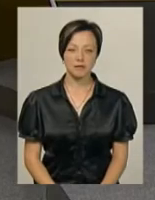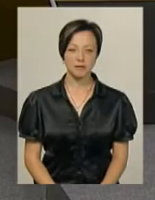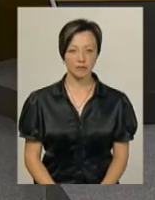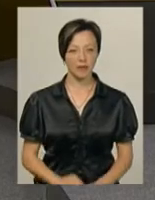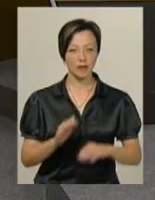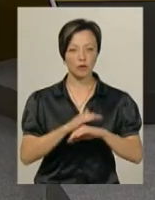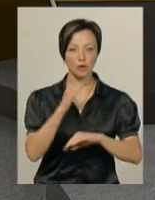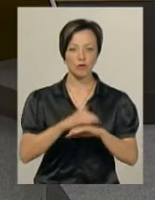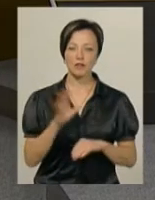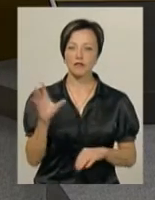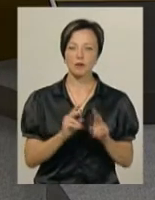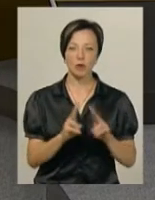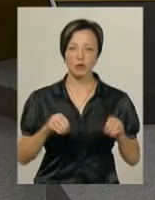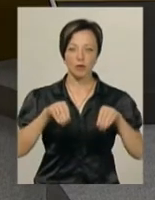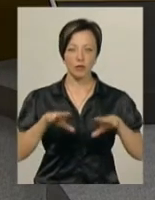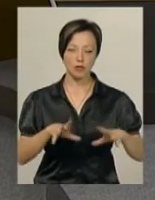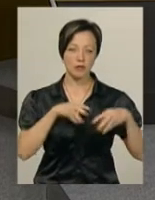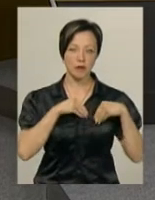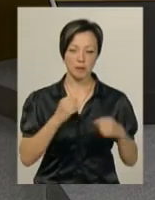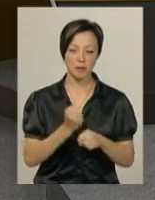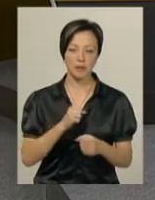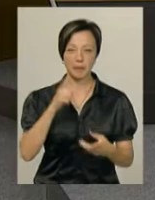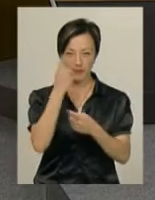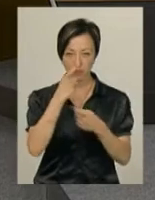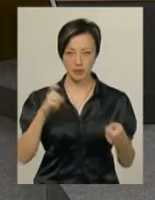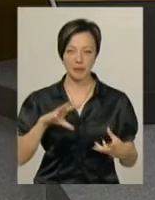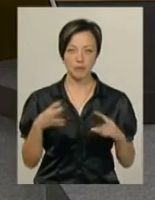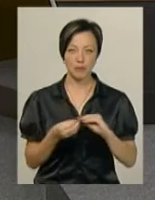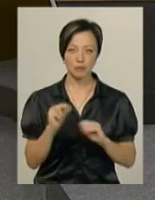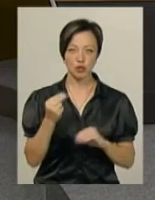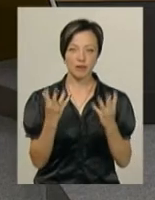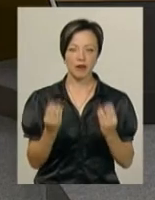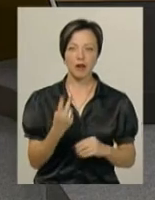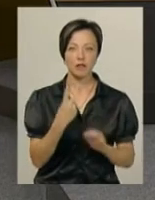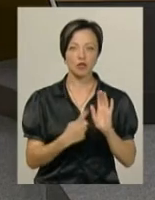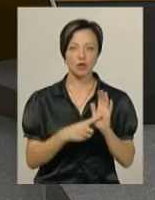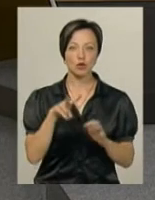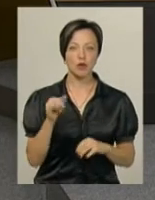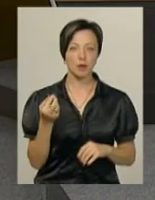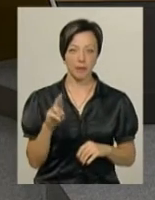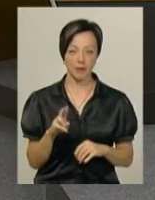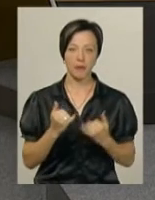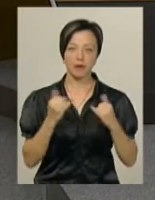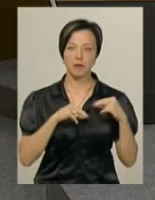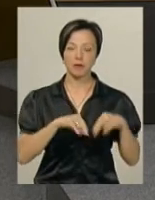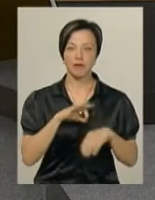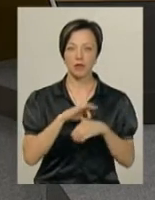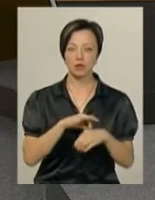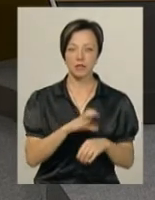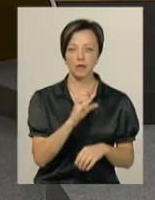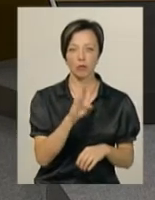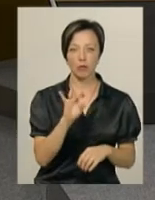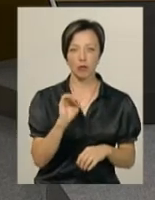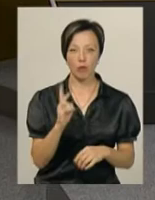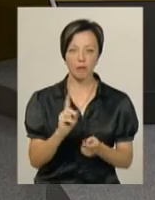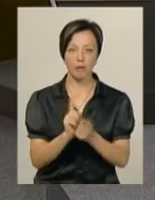Доброго вечора всім, хто вирішив разом із нами підбити інформаційний підсумок четверга 26 липня. В студії ведуча Світлана Поробок,